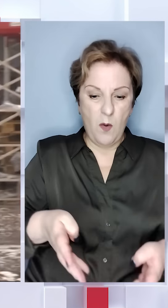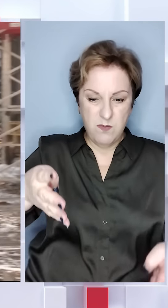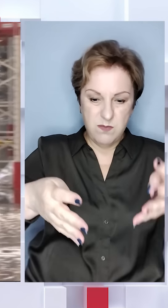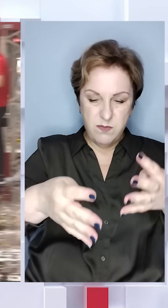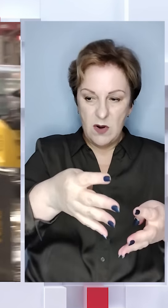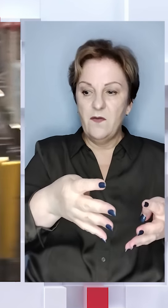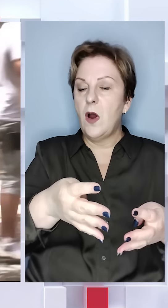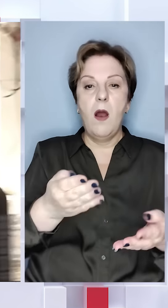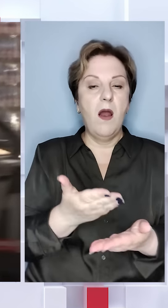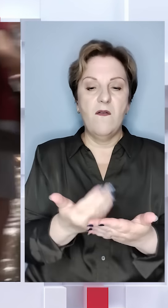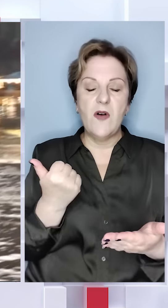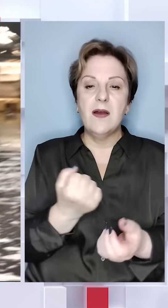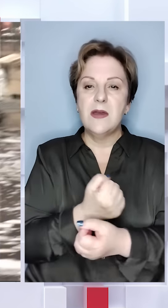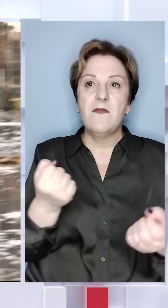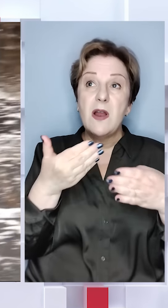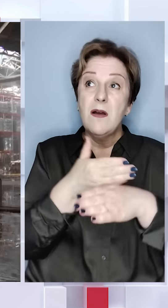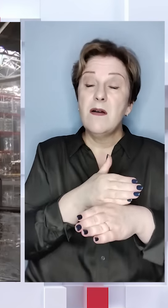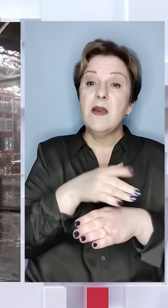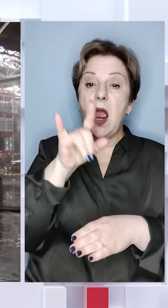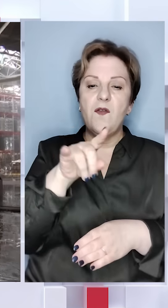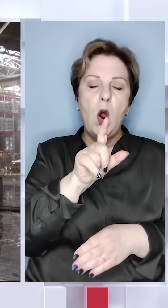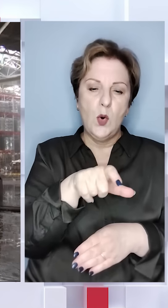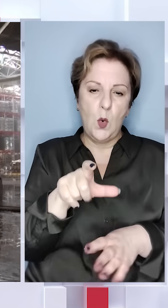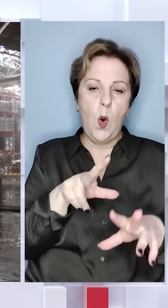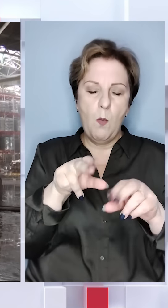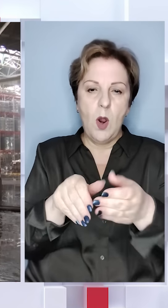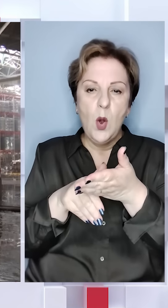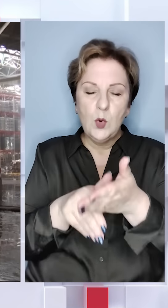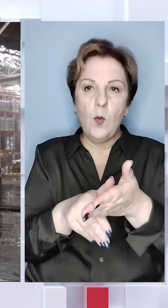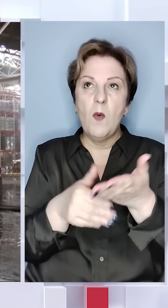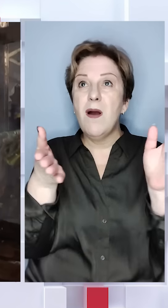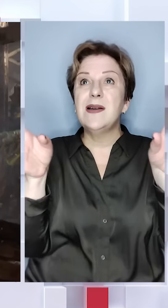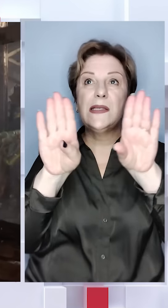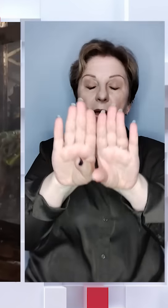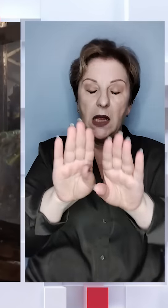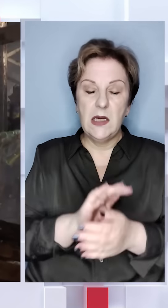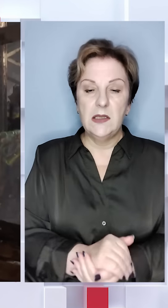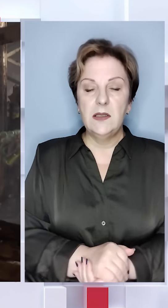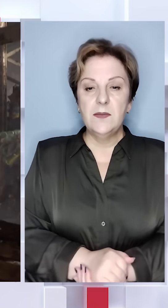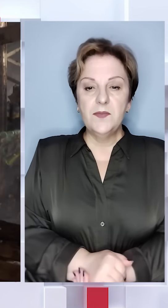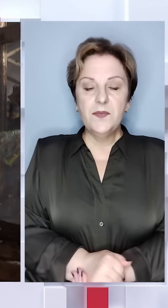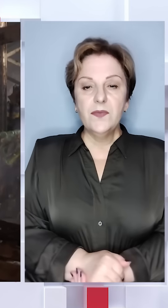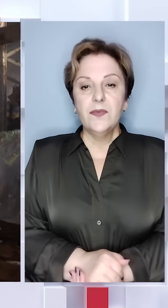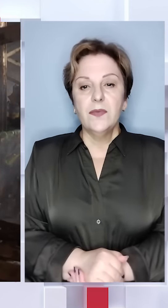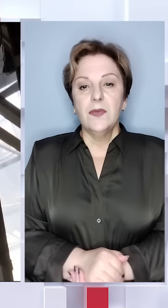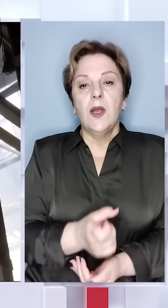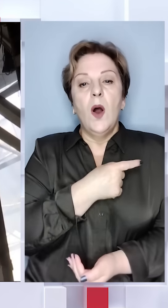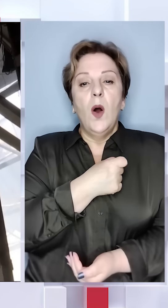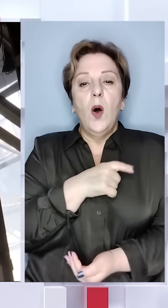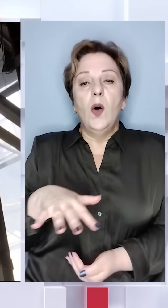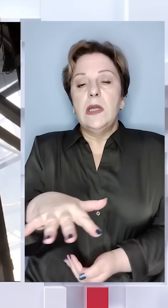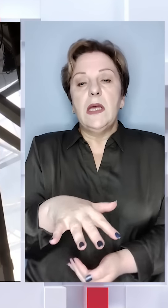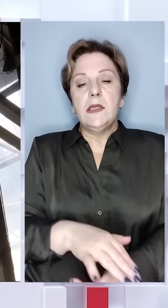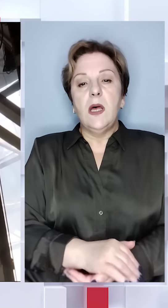багатоповірківки, де від вибуху повилітали вікна. Людям обіцяють допомогти їх засклити. Сергій Осичук, Сергій Галинюк, Одеса,